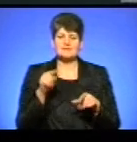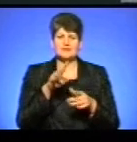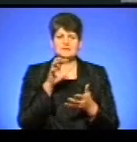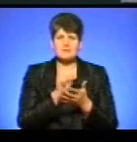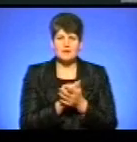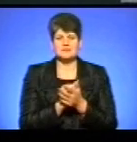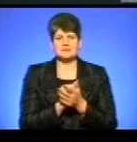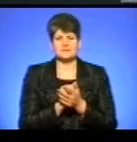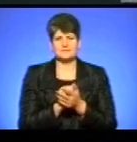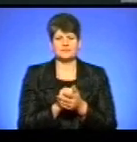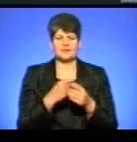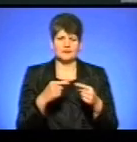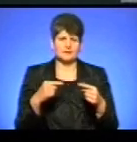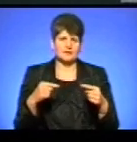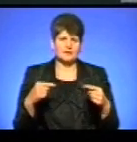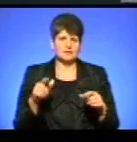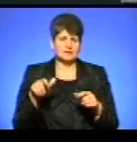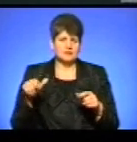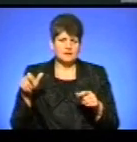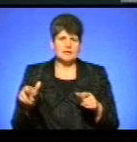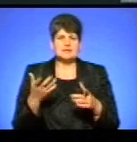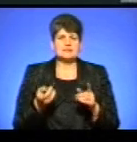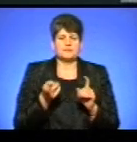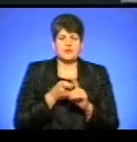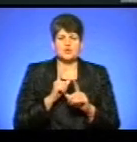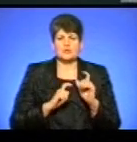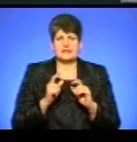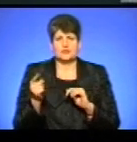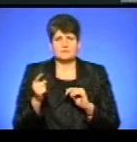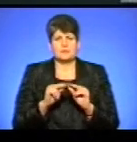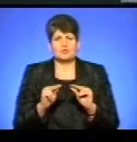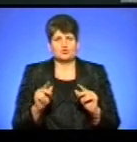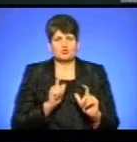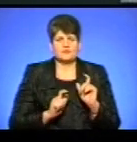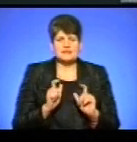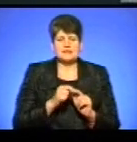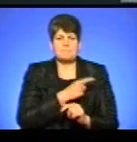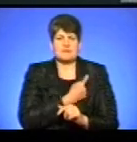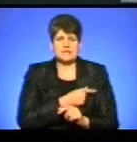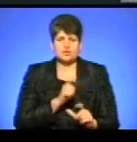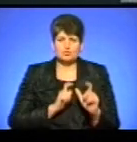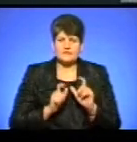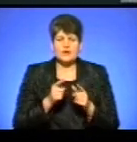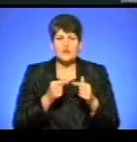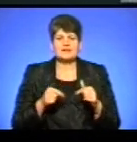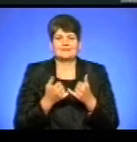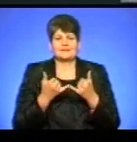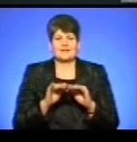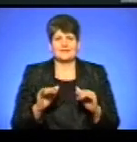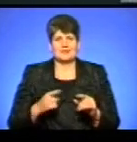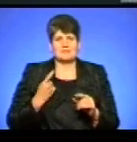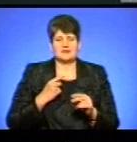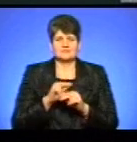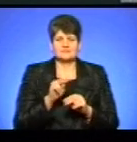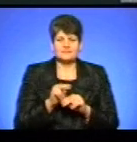аніматори. До події долучились студенти Тернопільського педагогічної і медичного університетів. Вони організували для дітей майстер-клас з